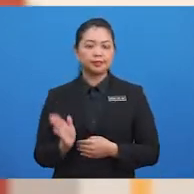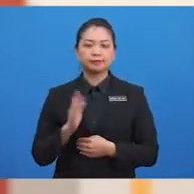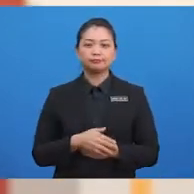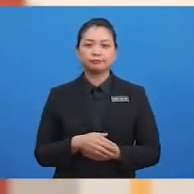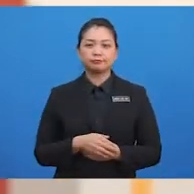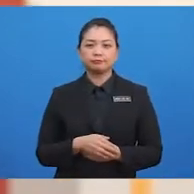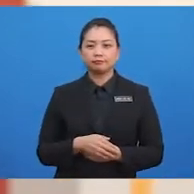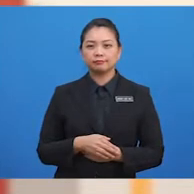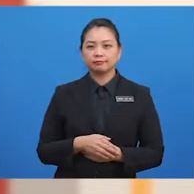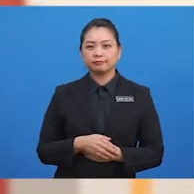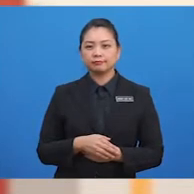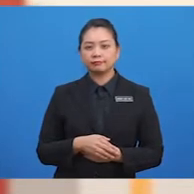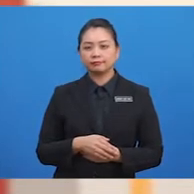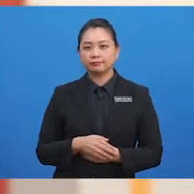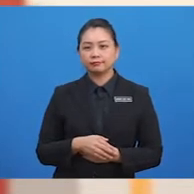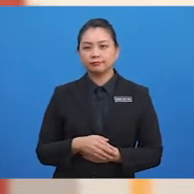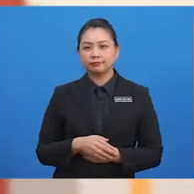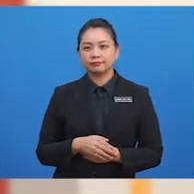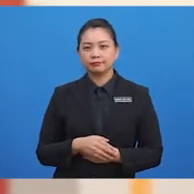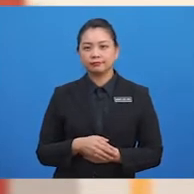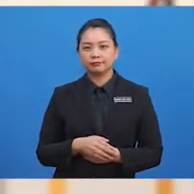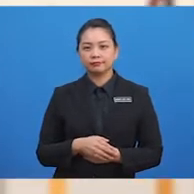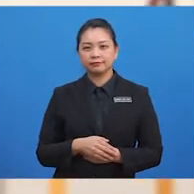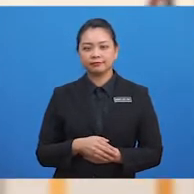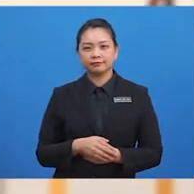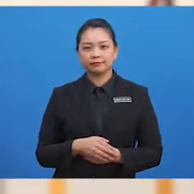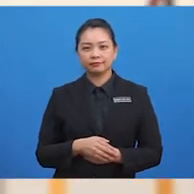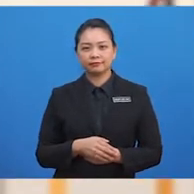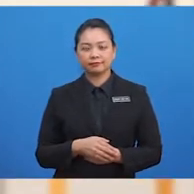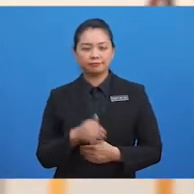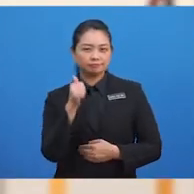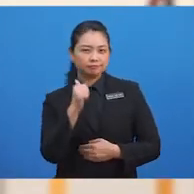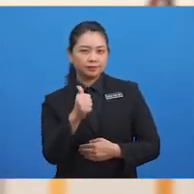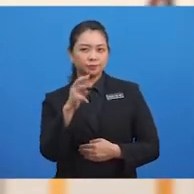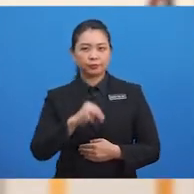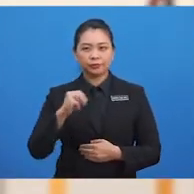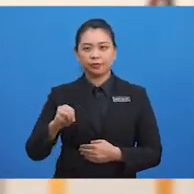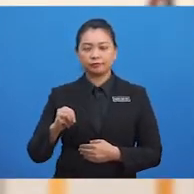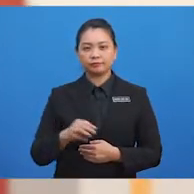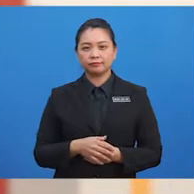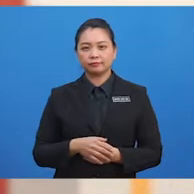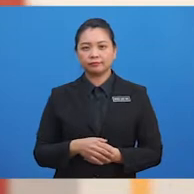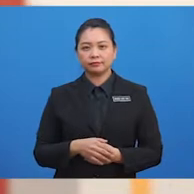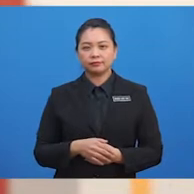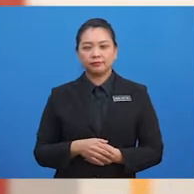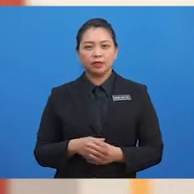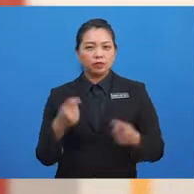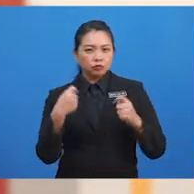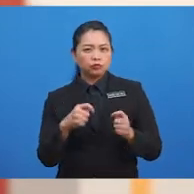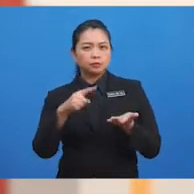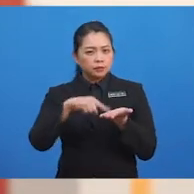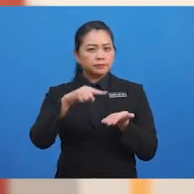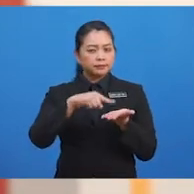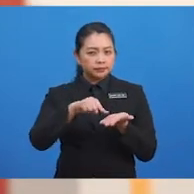Adakah anda lakonkan situasi ini? Hebat murid sekalian. Cuba